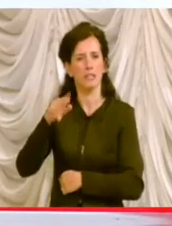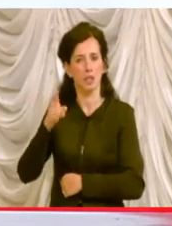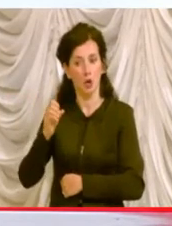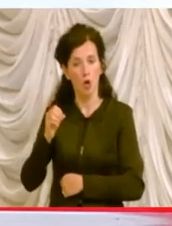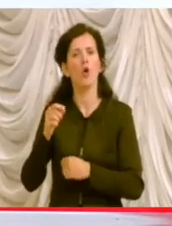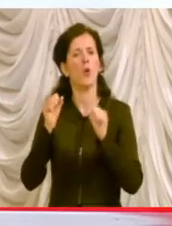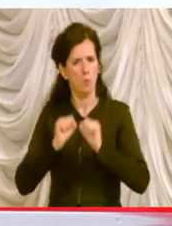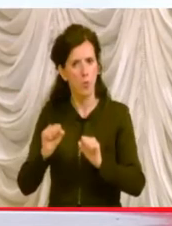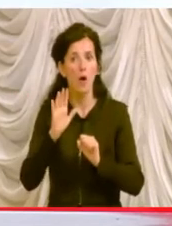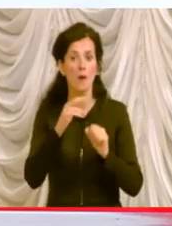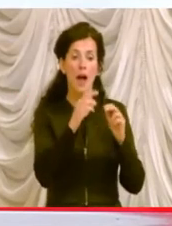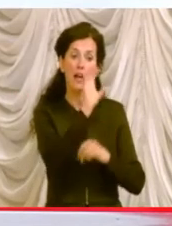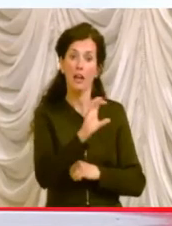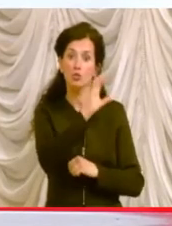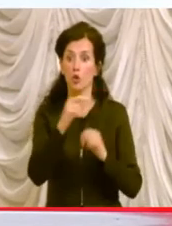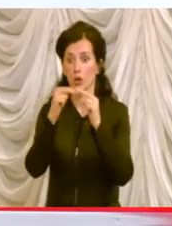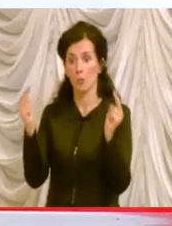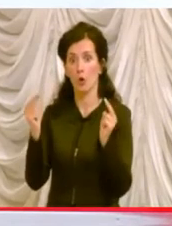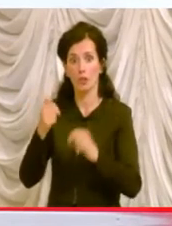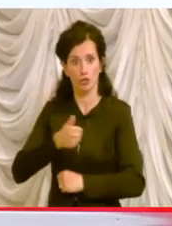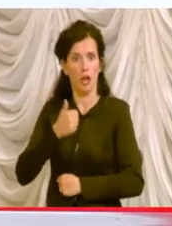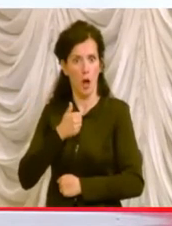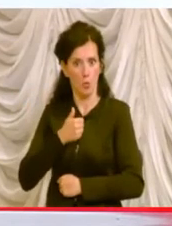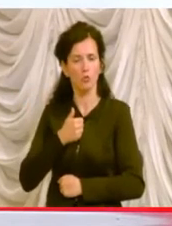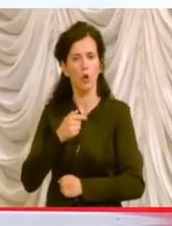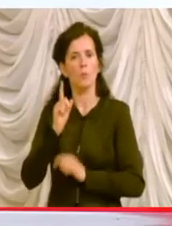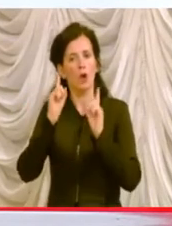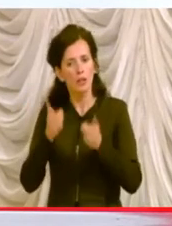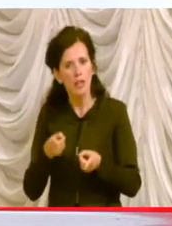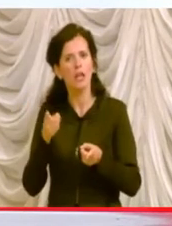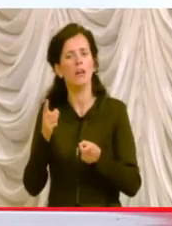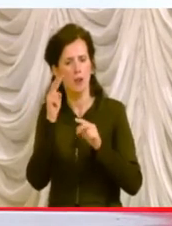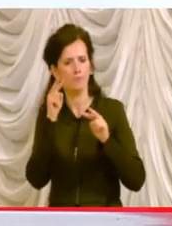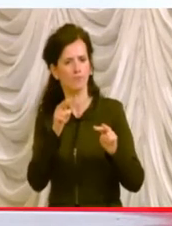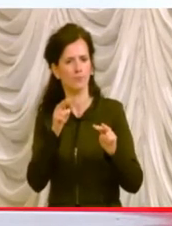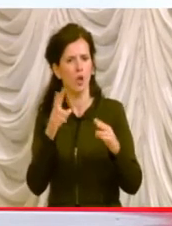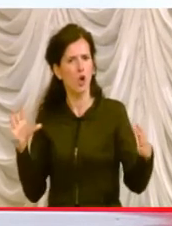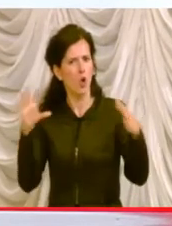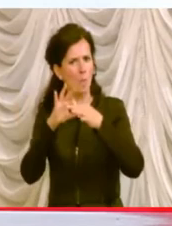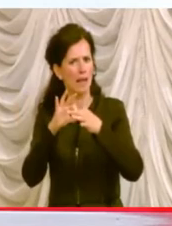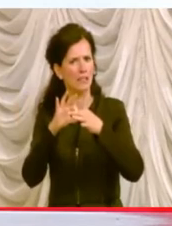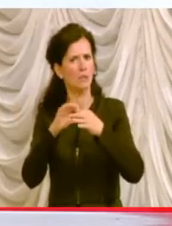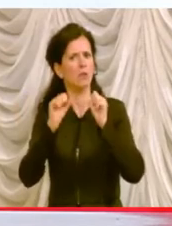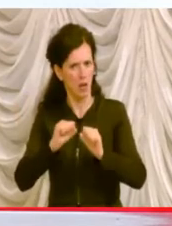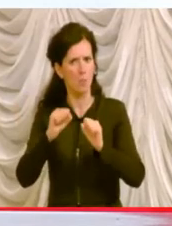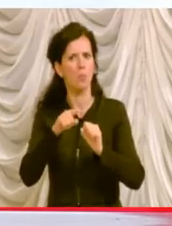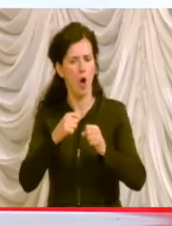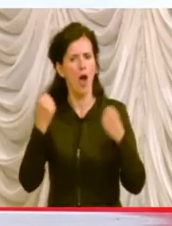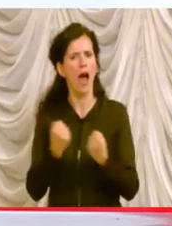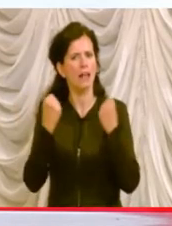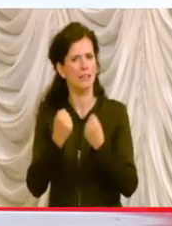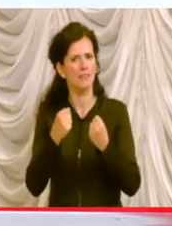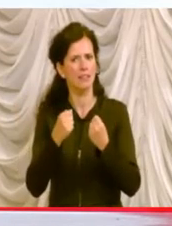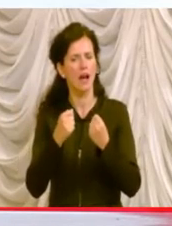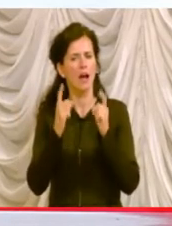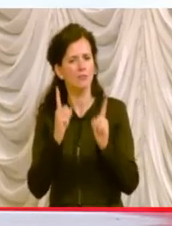che le regioni e province autonome abbiano preventivamente accertato la compatibilità dello svolgimento delle suddette attività con l